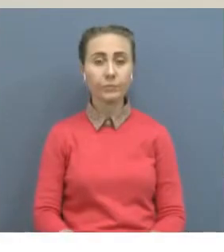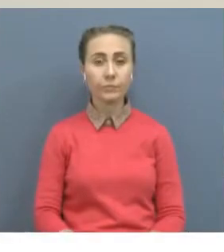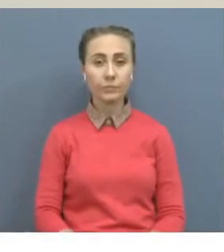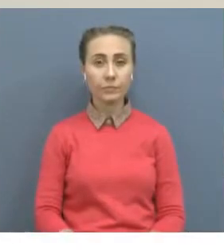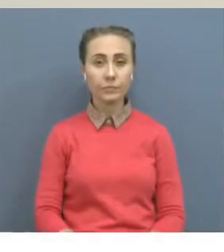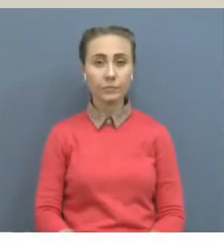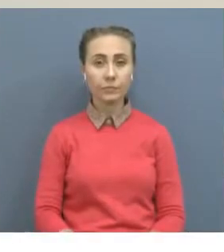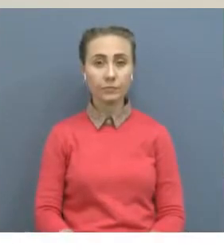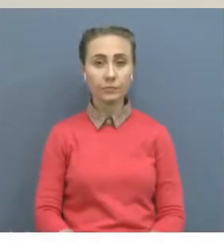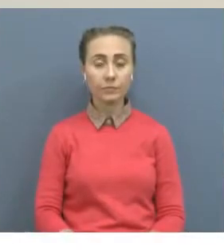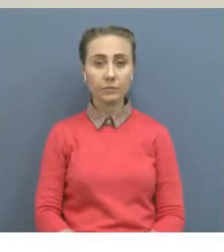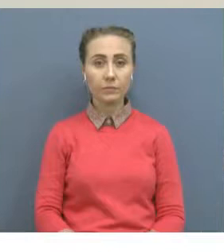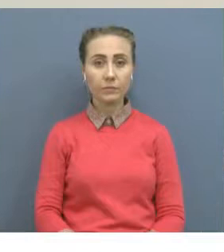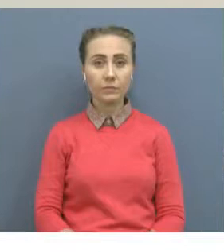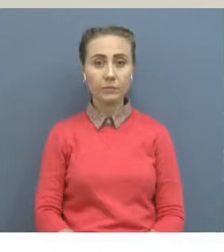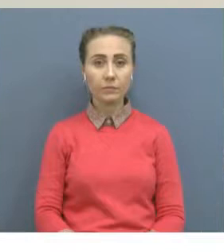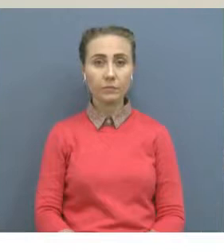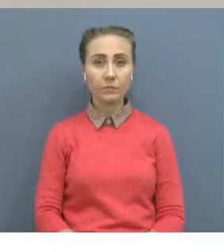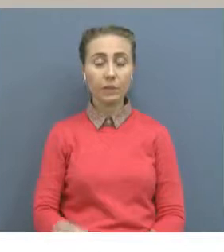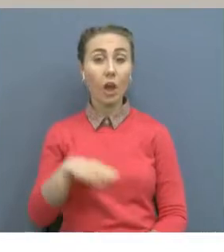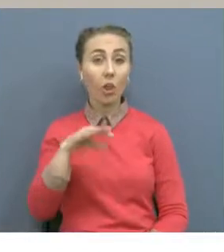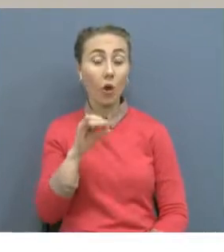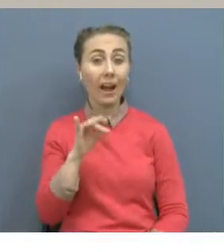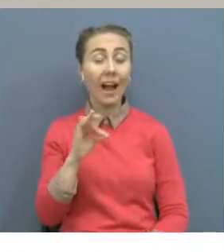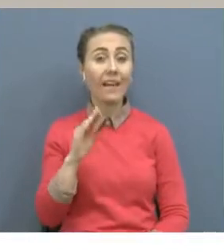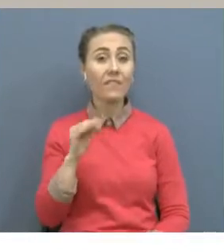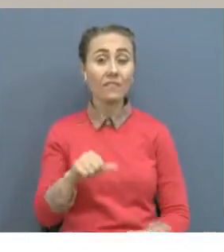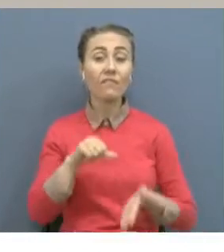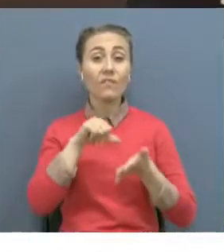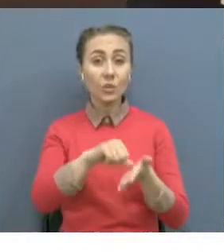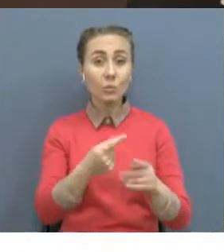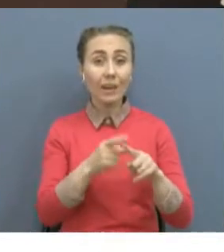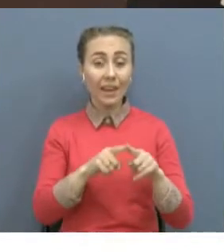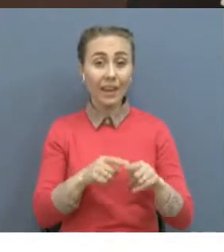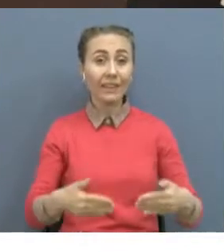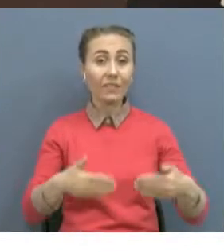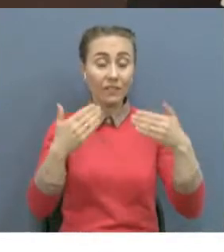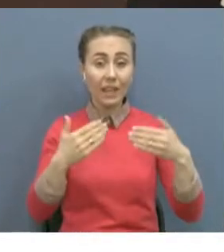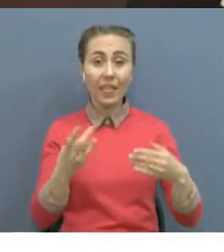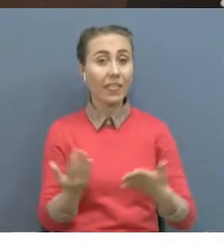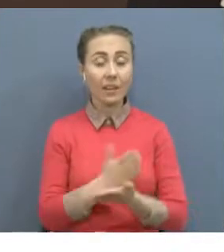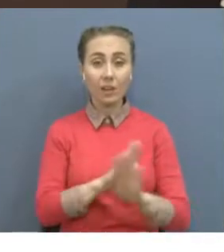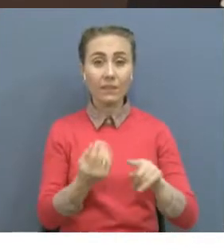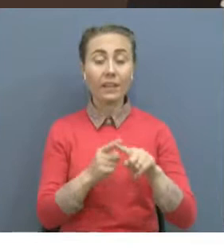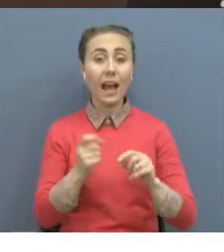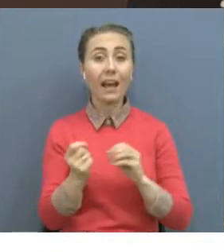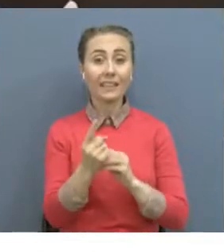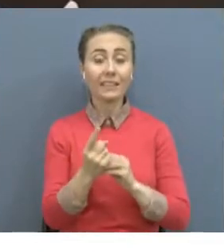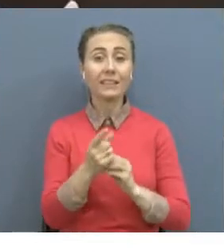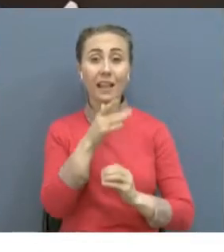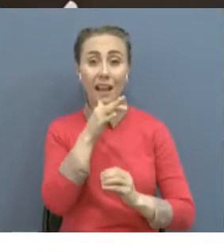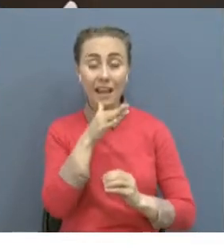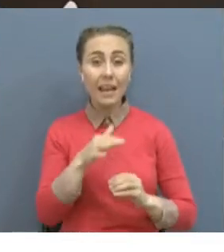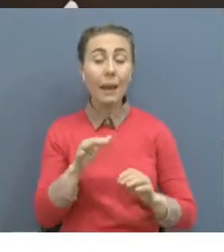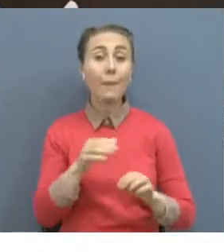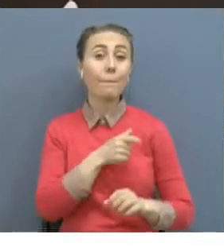Қазым жамар кемелі ұшын бұл мінберден сөйлі таңысығымез. 11 жылдай сенат түріғасы болған кезде осы жерген талай маңызды мәлімдемелер жасаған.